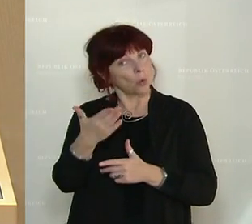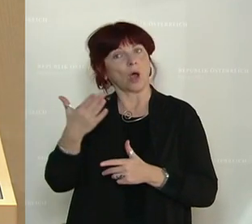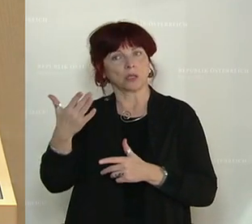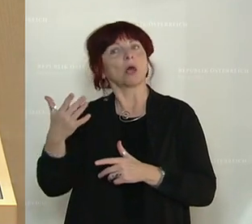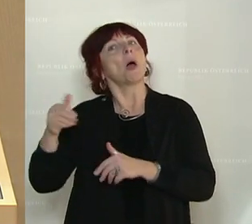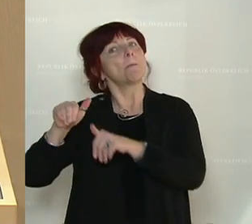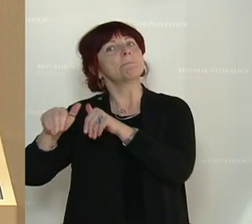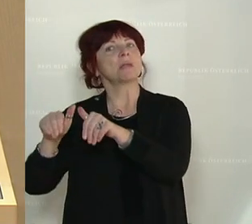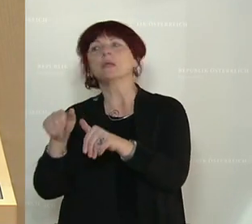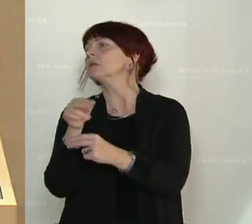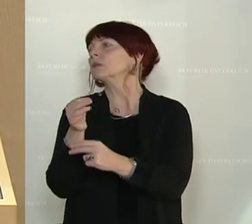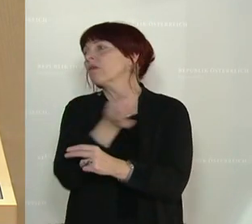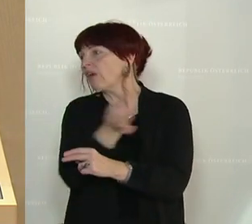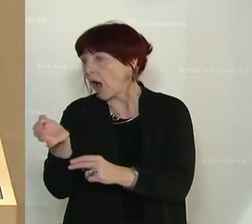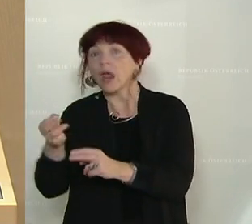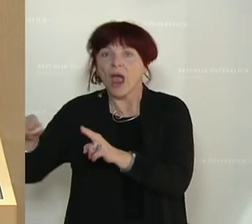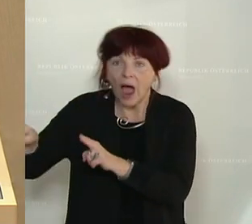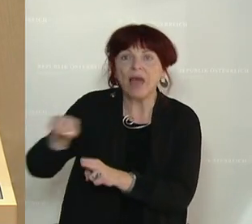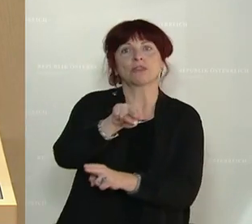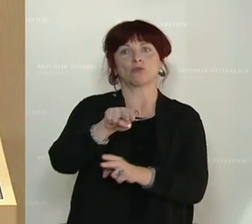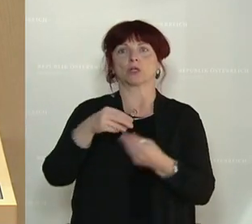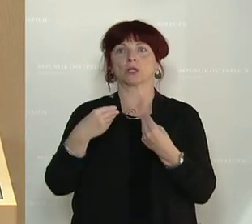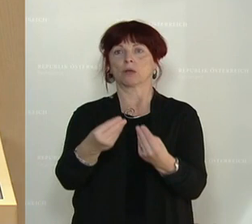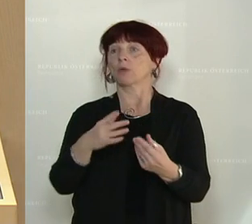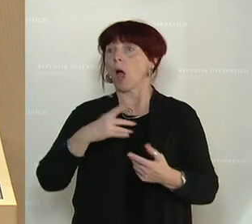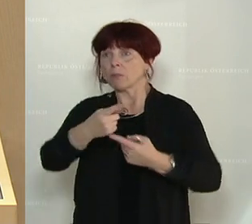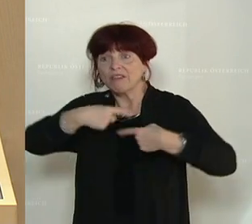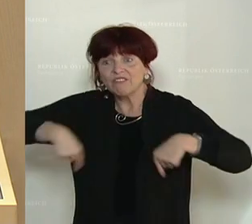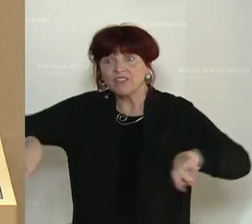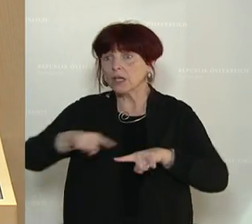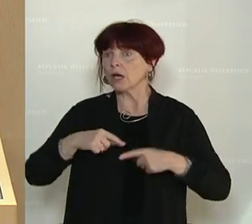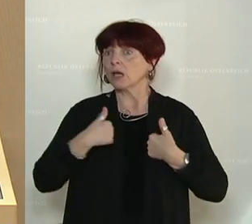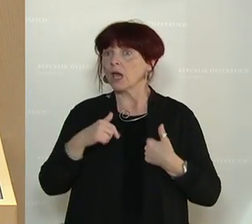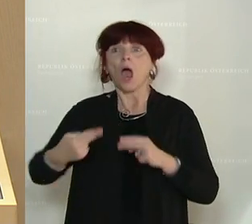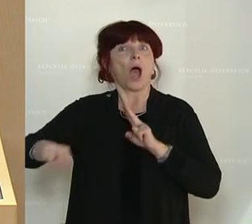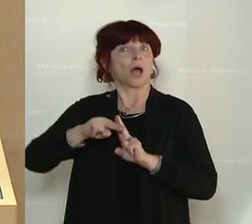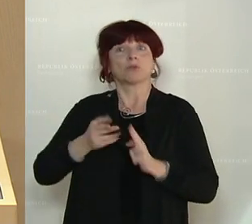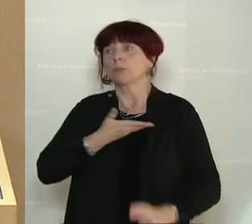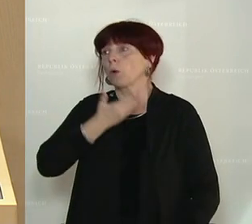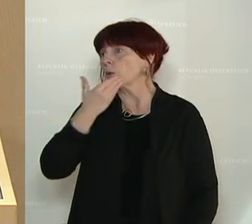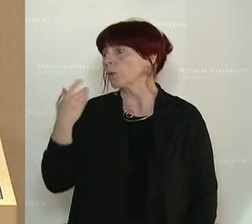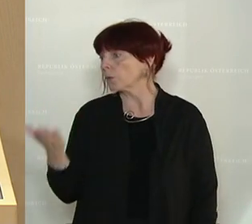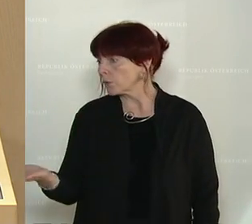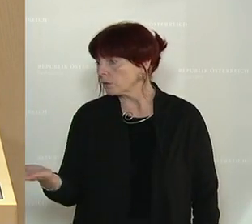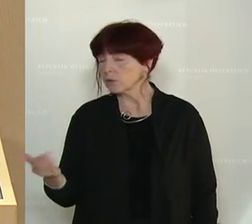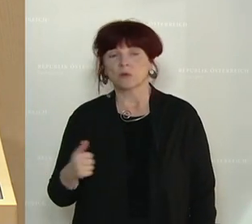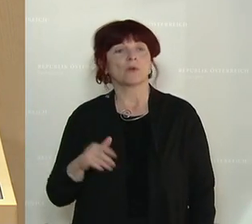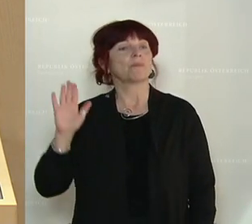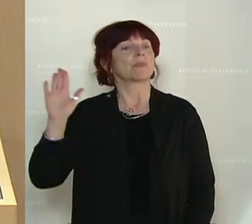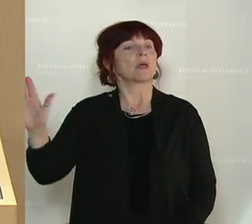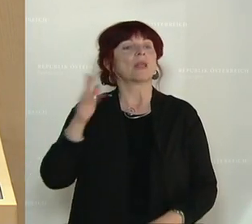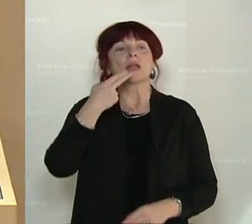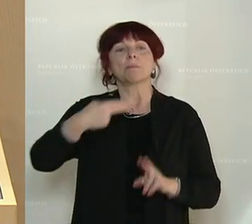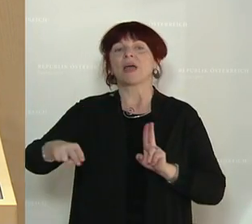lassen Sie uns hier im Dunkeln sitzen und antworten nur unzureichend. Beispielsweise blieben folgende konkrete Fragen in Ihrer